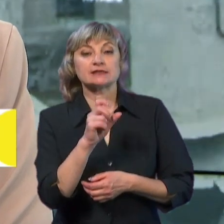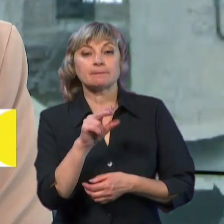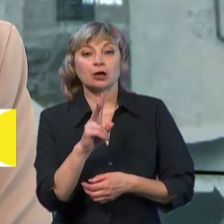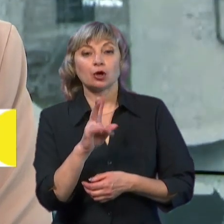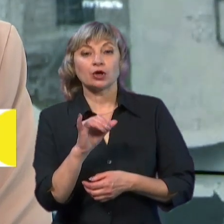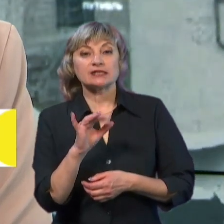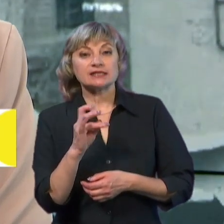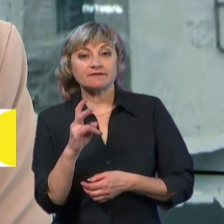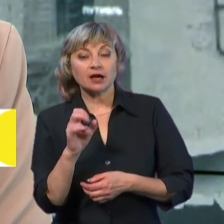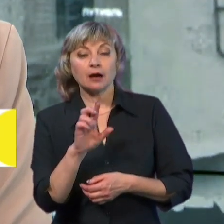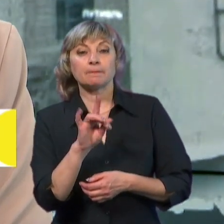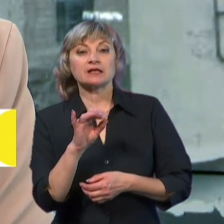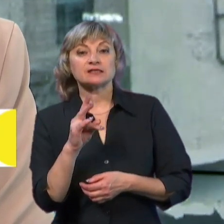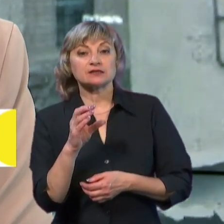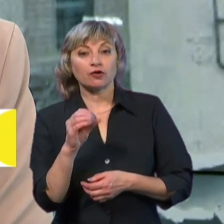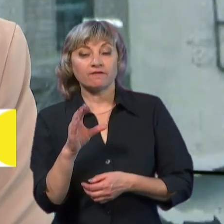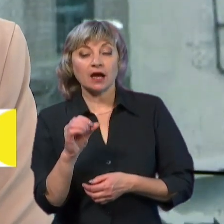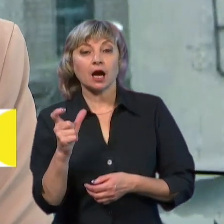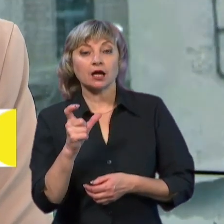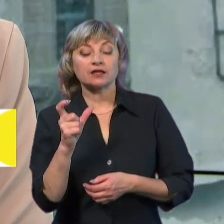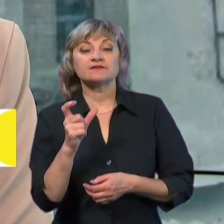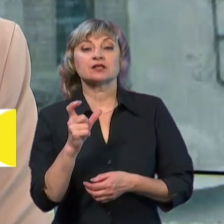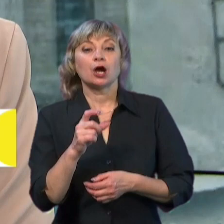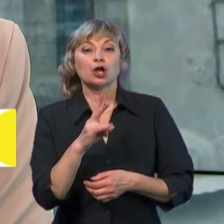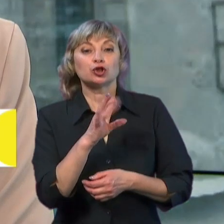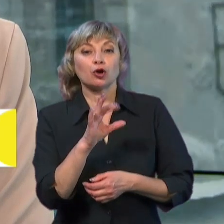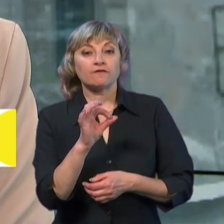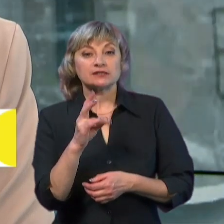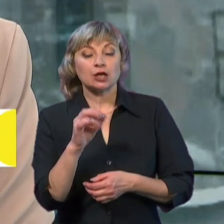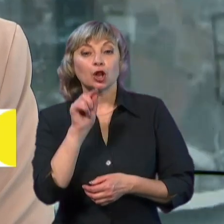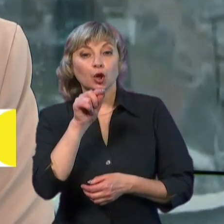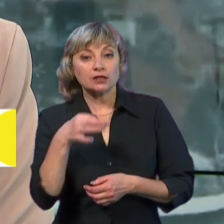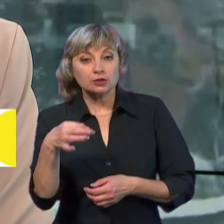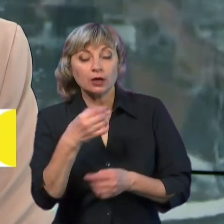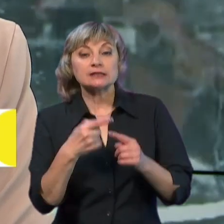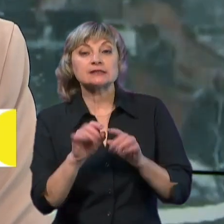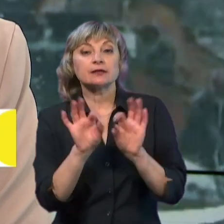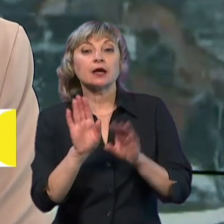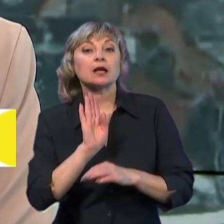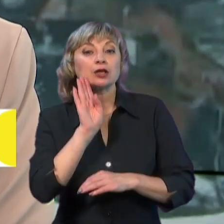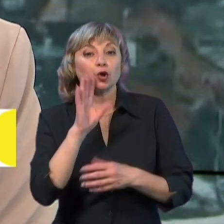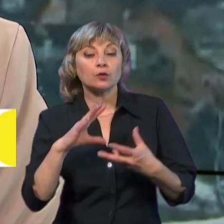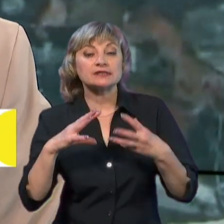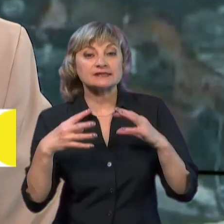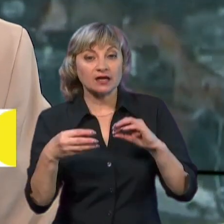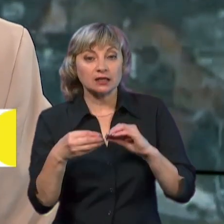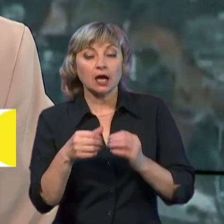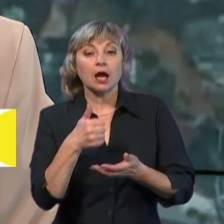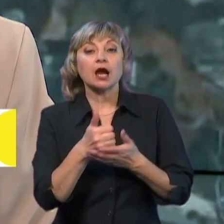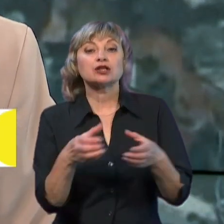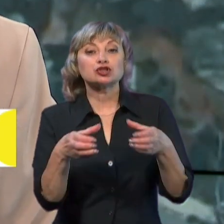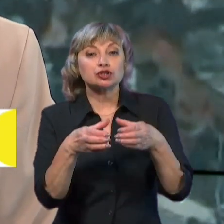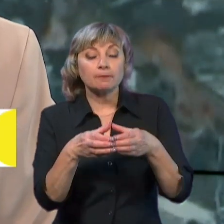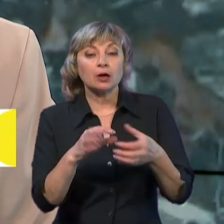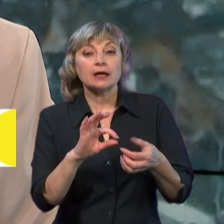Кислівка, Берестове на Харківщині та Новоселівське Луганської області. Про це йдеться у ранковому зведенні Генштабу.